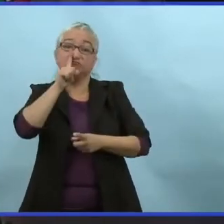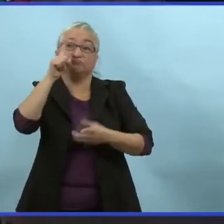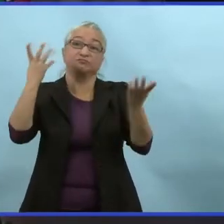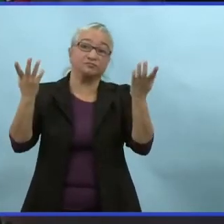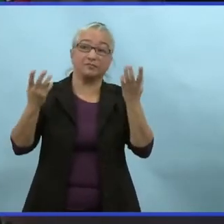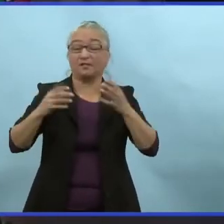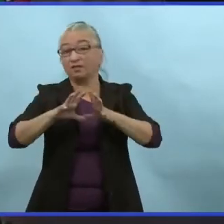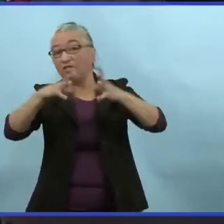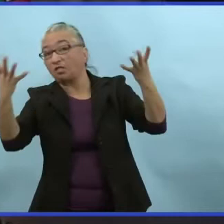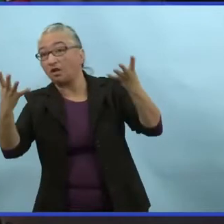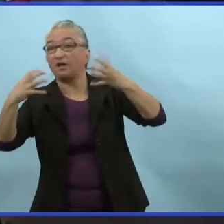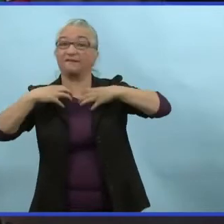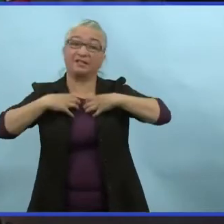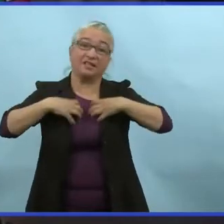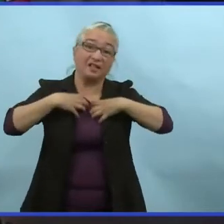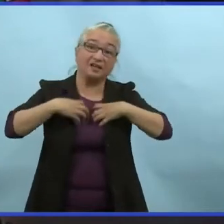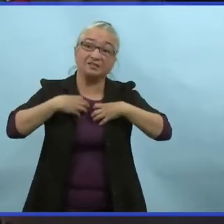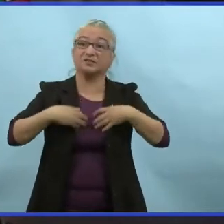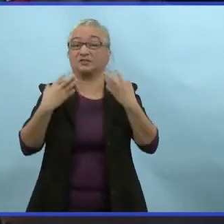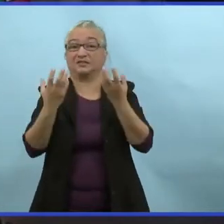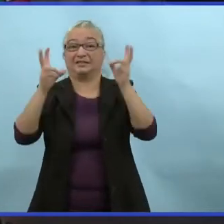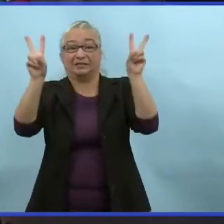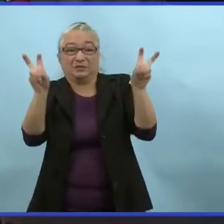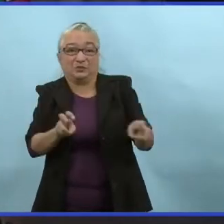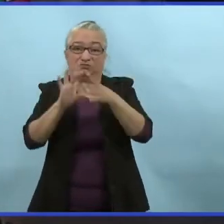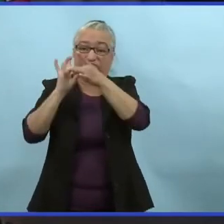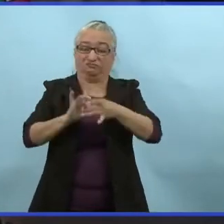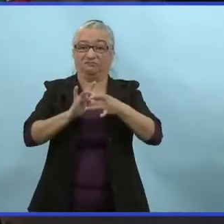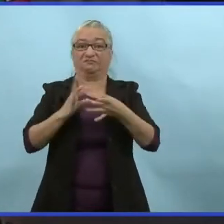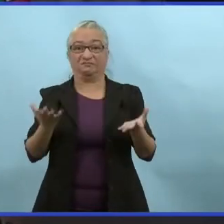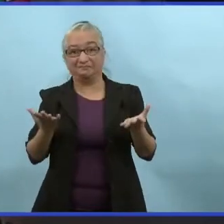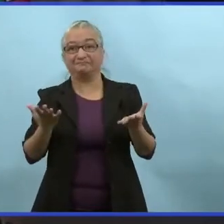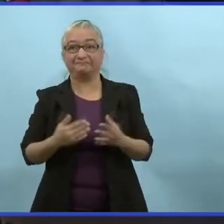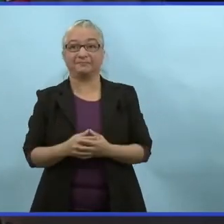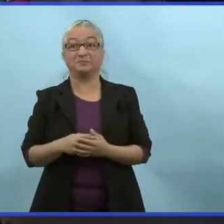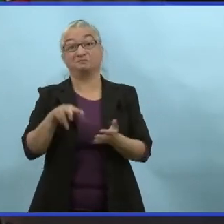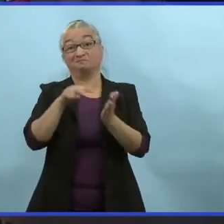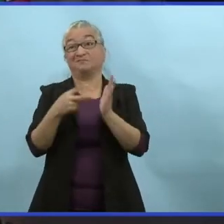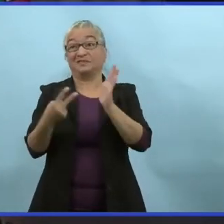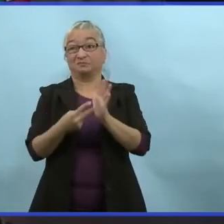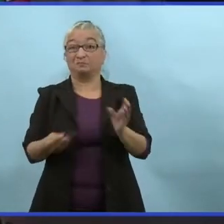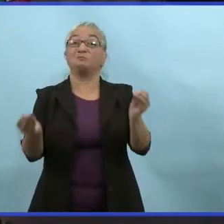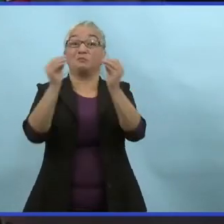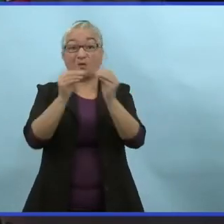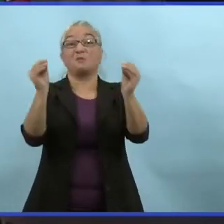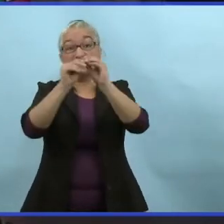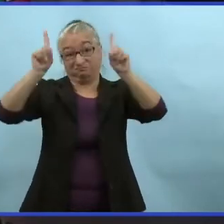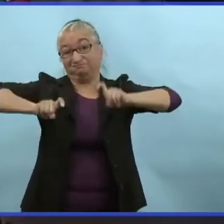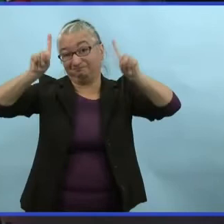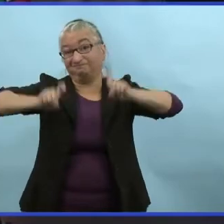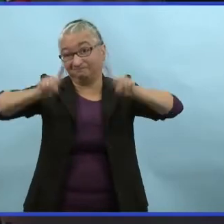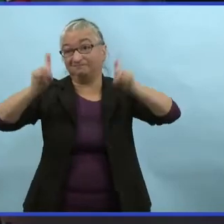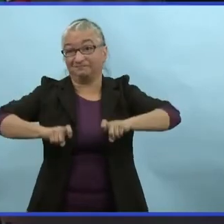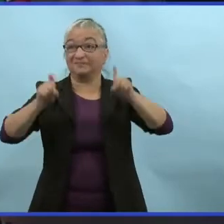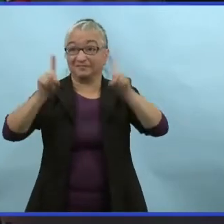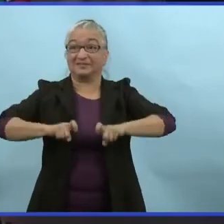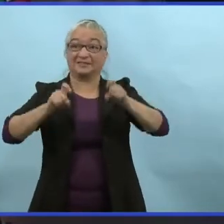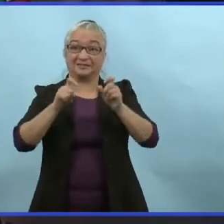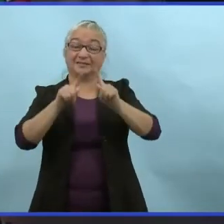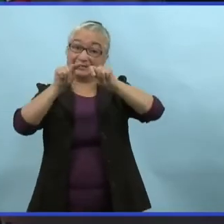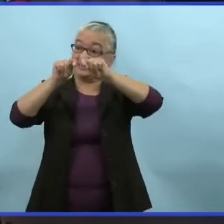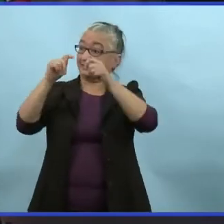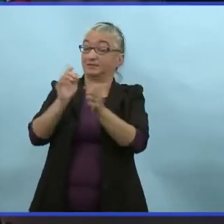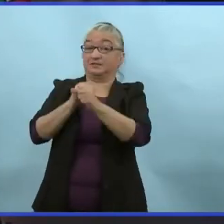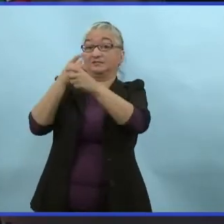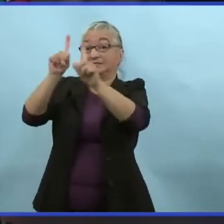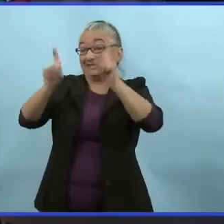Quand il y a beaucoup de maladies non-COVID qui circulent, il va y avoir beaucoup de demandes au niveau des tests de dépistage. Donc,